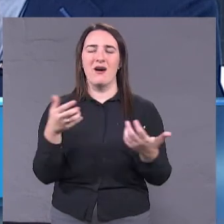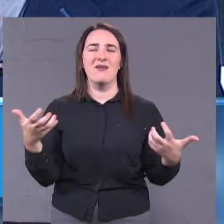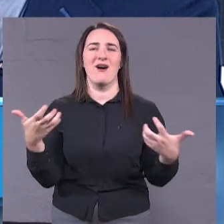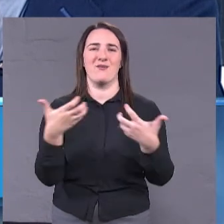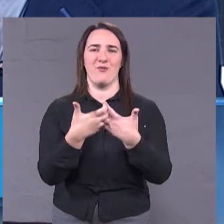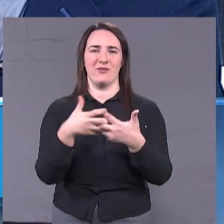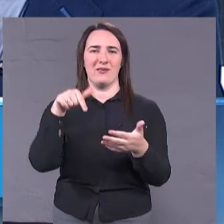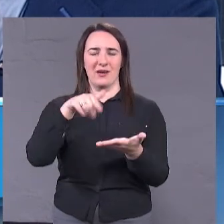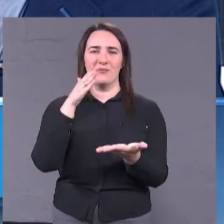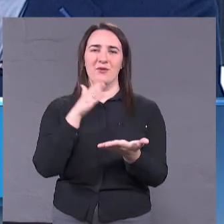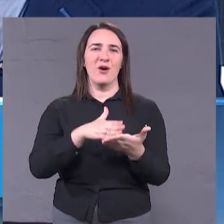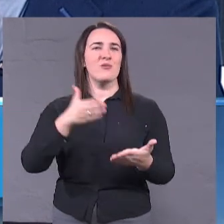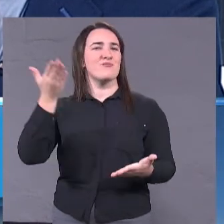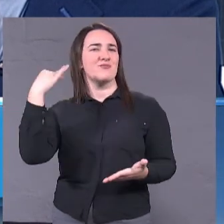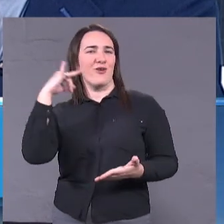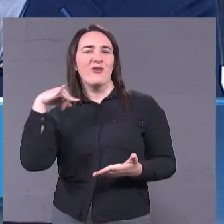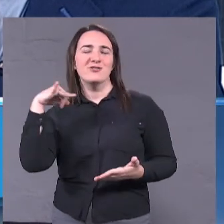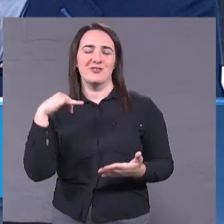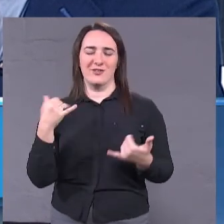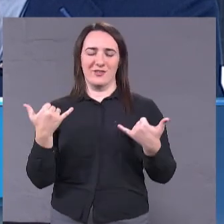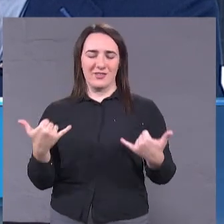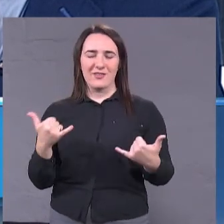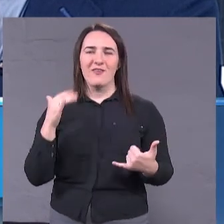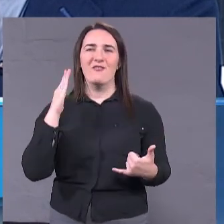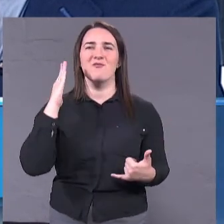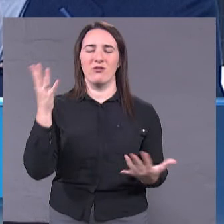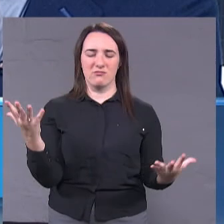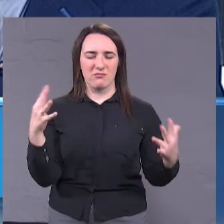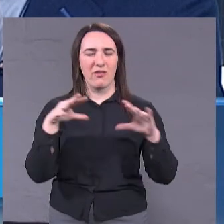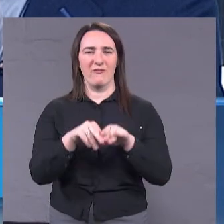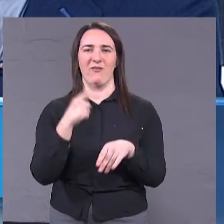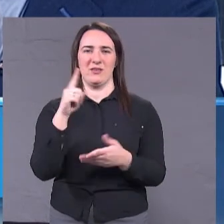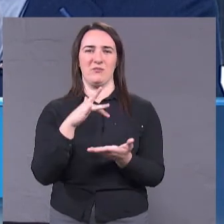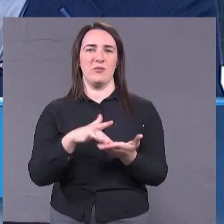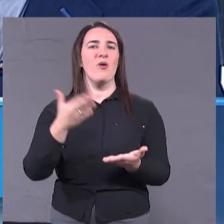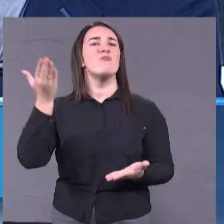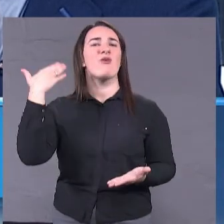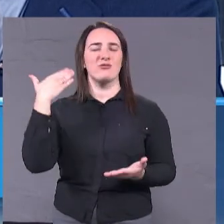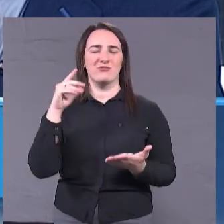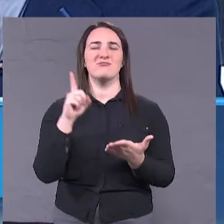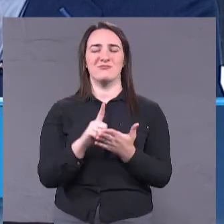прошлое, настоящее і будущее. Прошлое должно сохранити